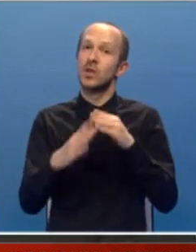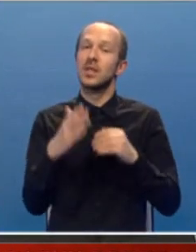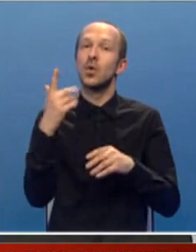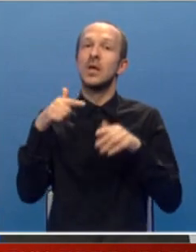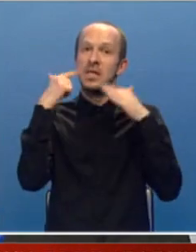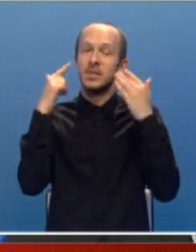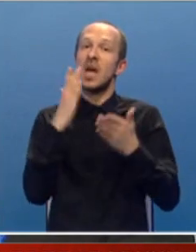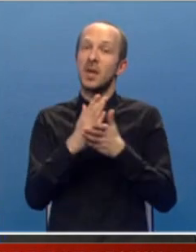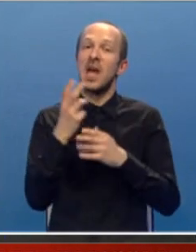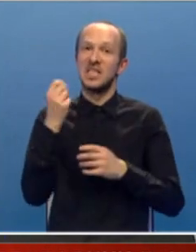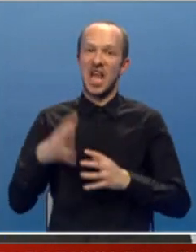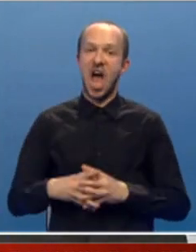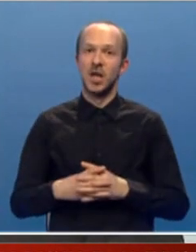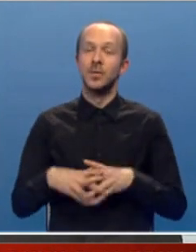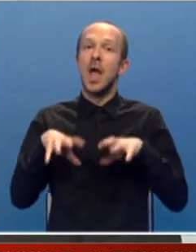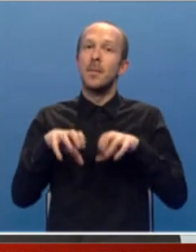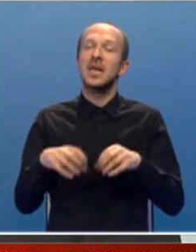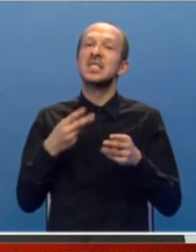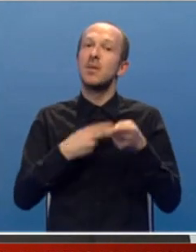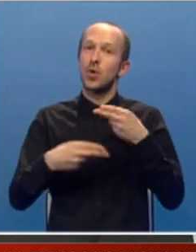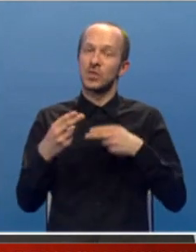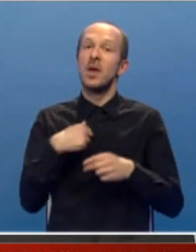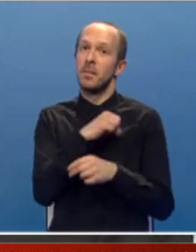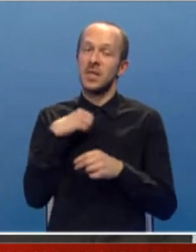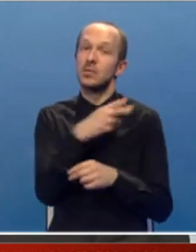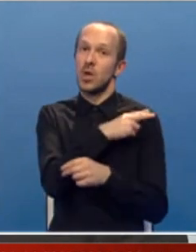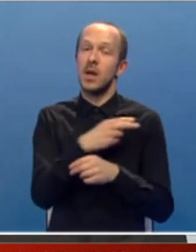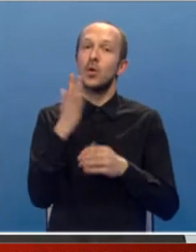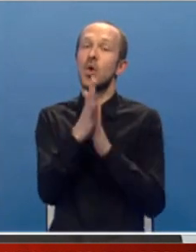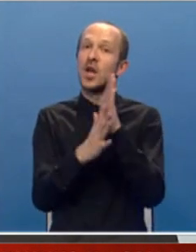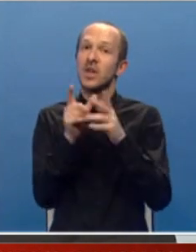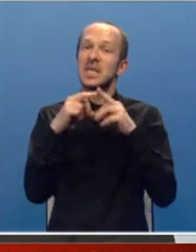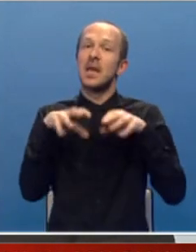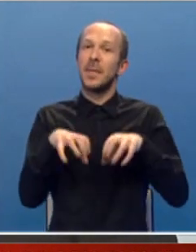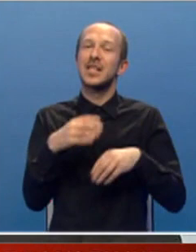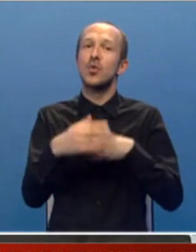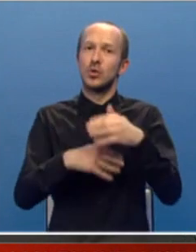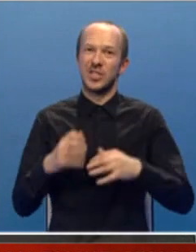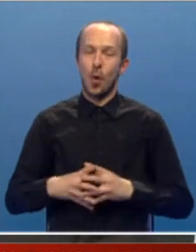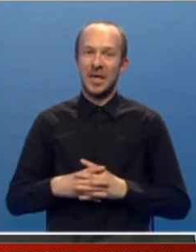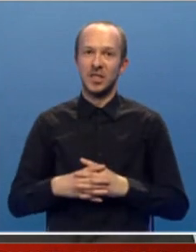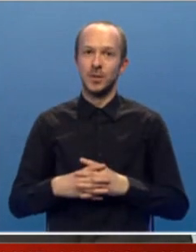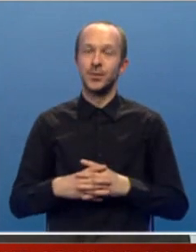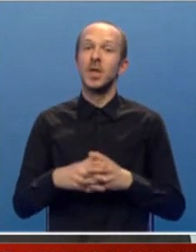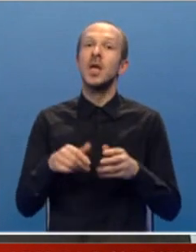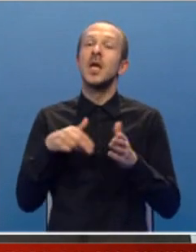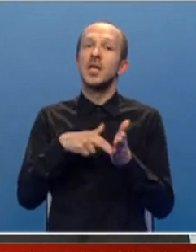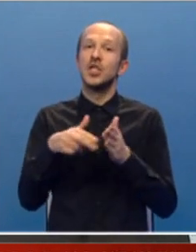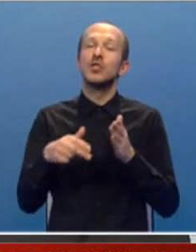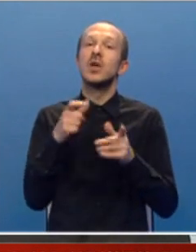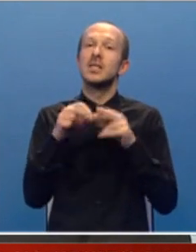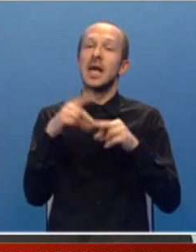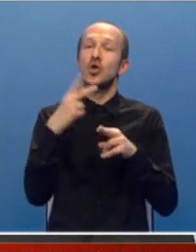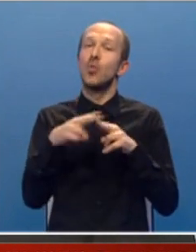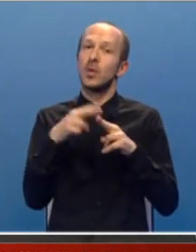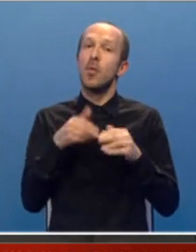nekoliko sedmice je je ta cijena pekarskih proizvoda. Mi smo imali nekoliko razgovara sa pekarskom industrijov. Isićemo sa jednom uredbom